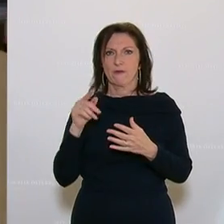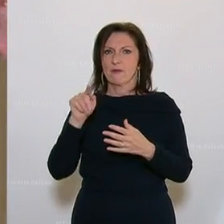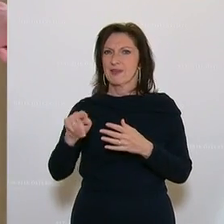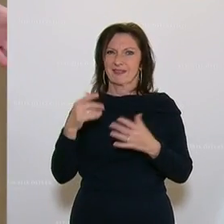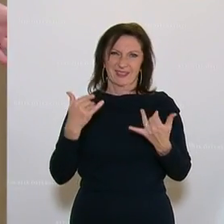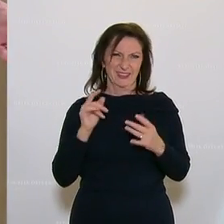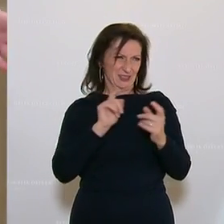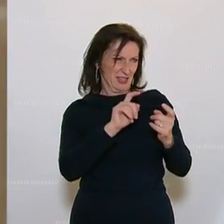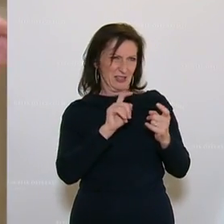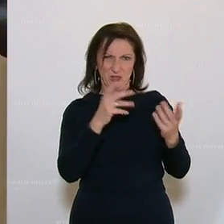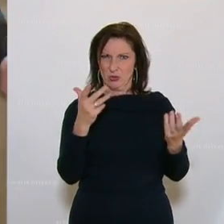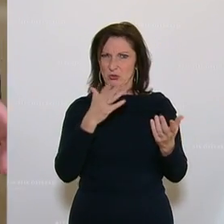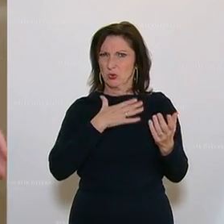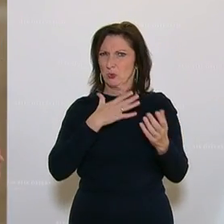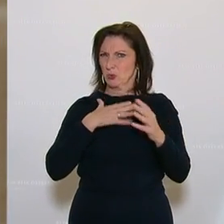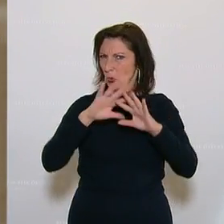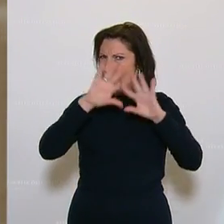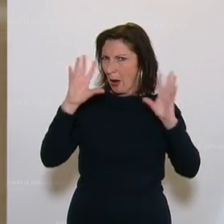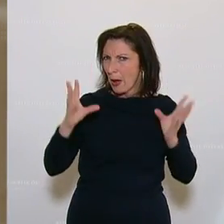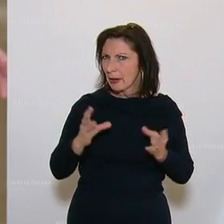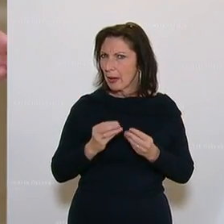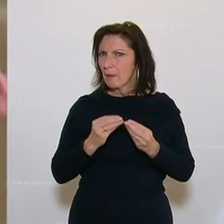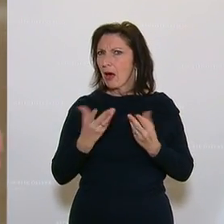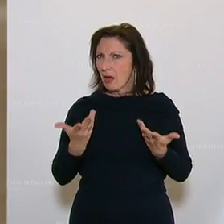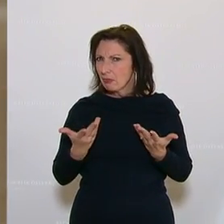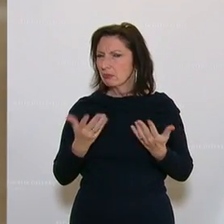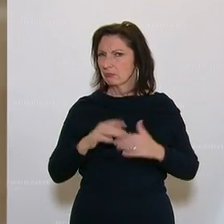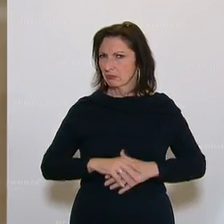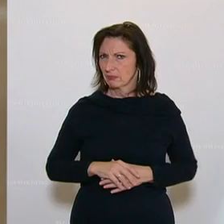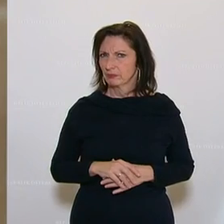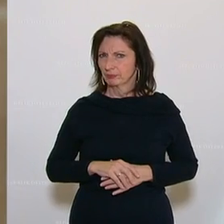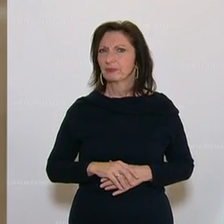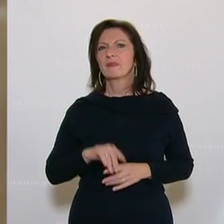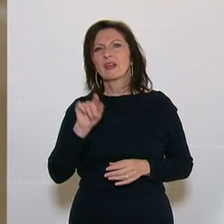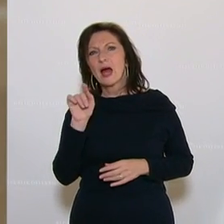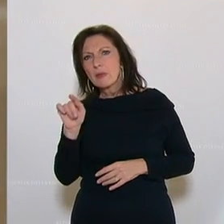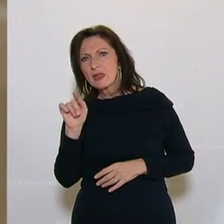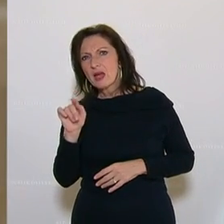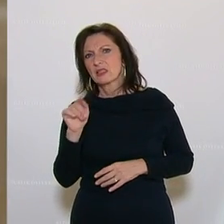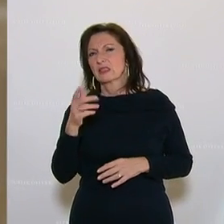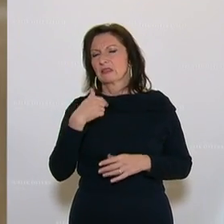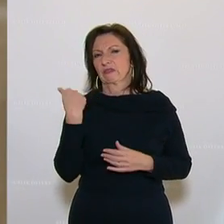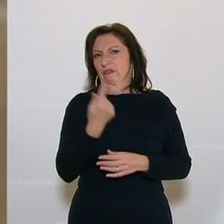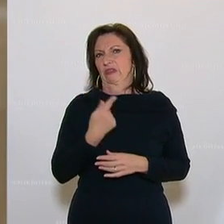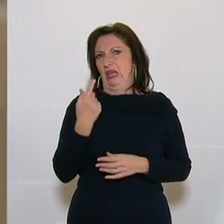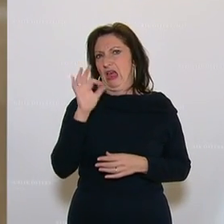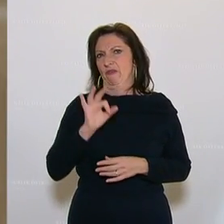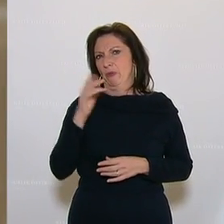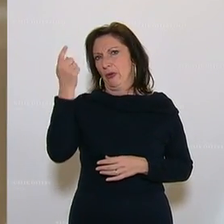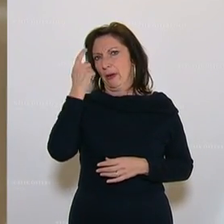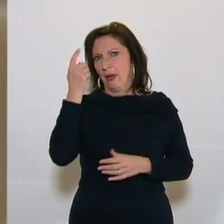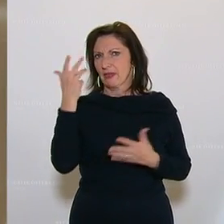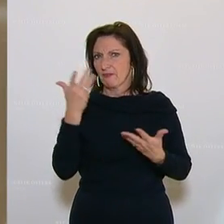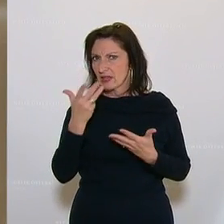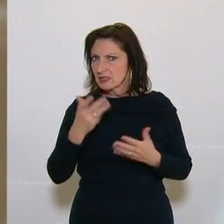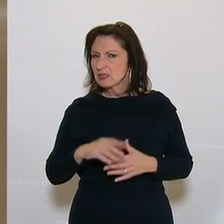die Debatte ist sowieso eine allgemeine in den nächsten Punkten. Hier ist es uns darum gegangen, dass wir auch in